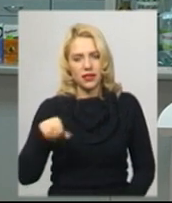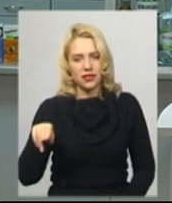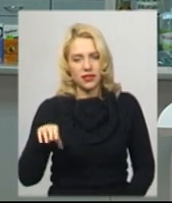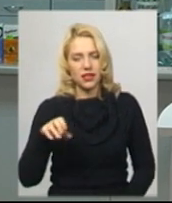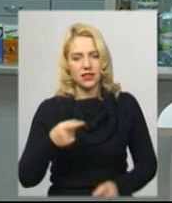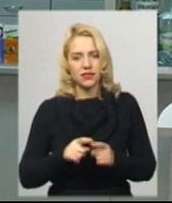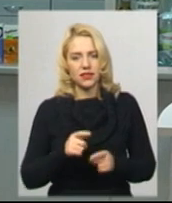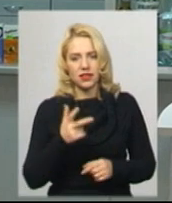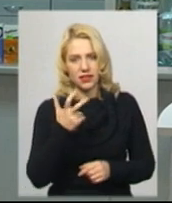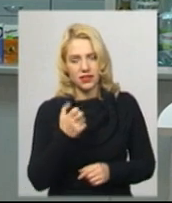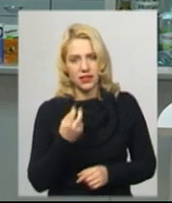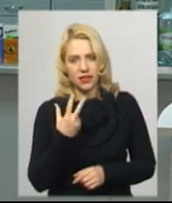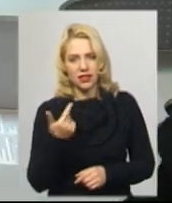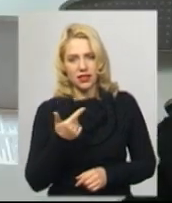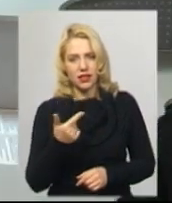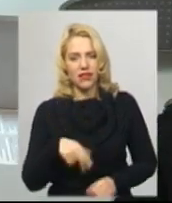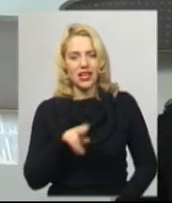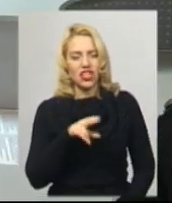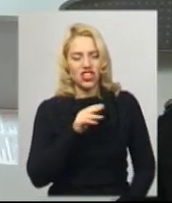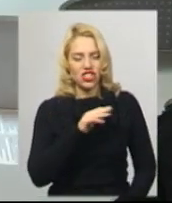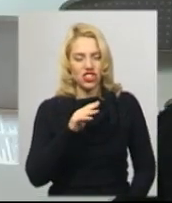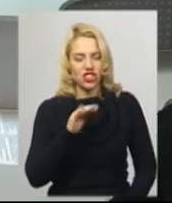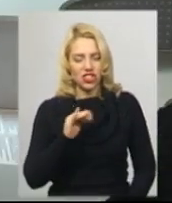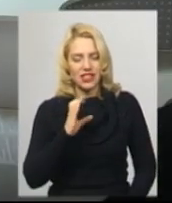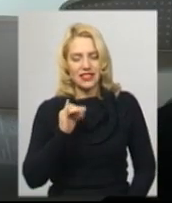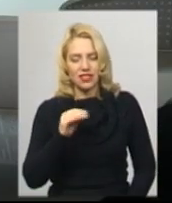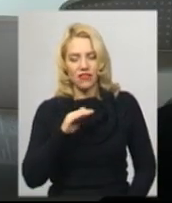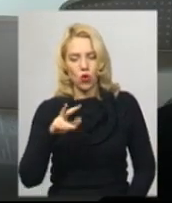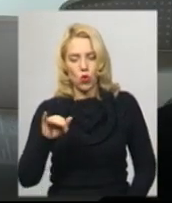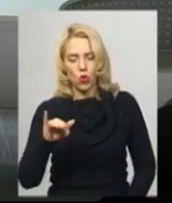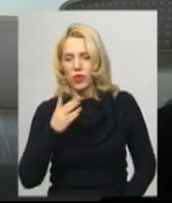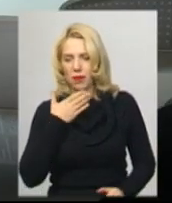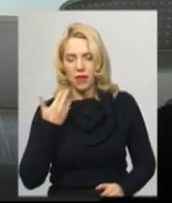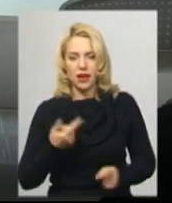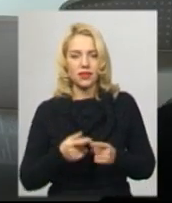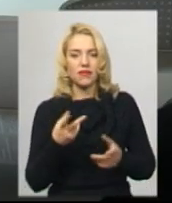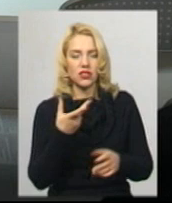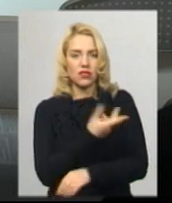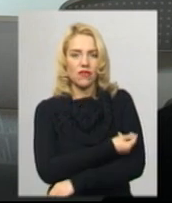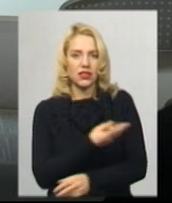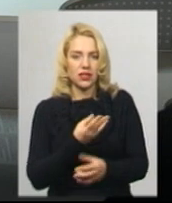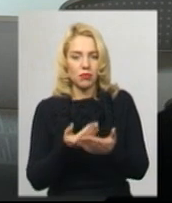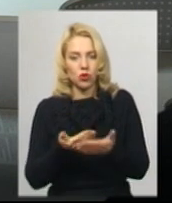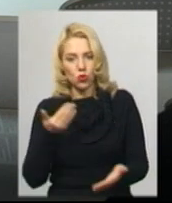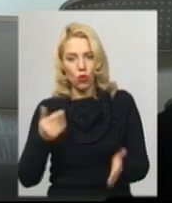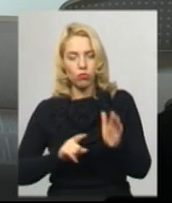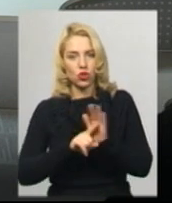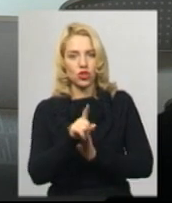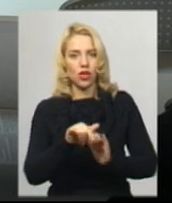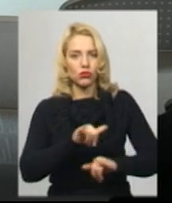гривень. Джесіфлю в наявності нема. Додає, вакцинуватися потрібно зараз до початку епідемії, тому ми